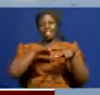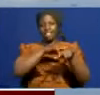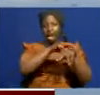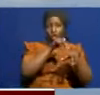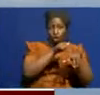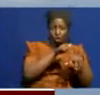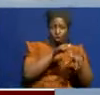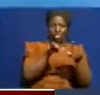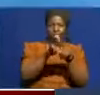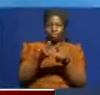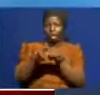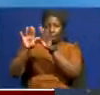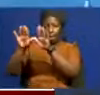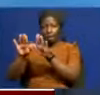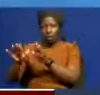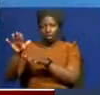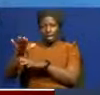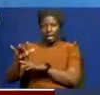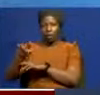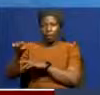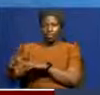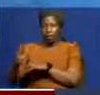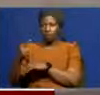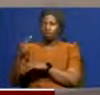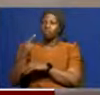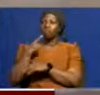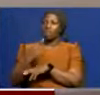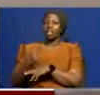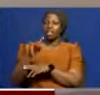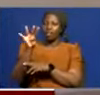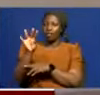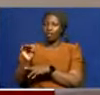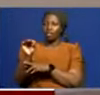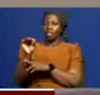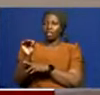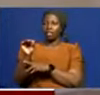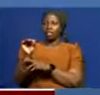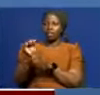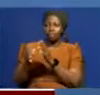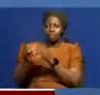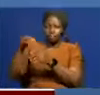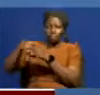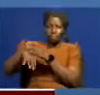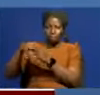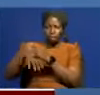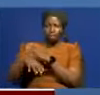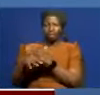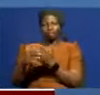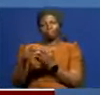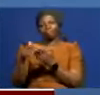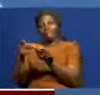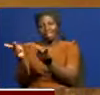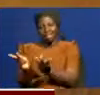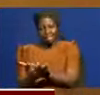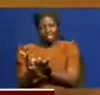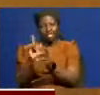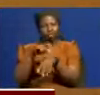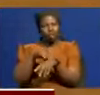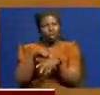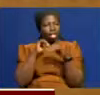muhimu F1, 100 na 40 ya kuzariana. Majira ya baridi na